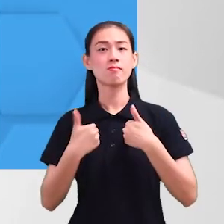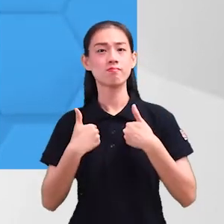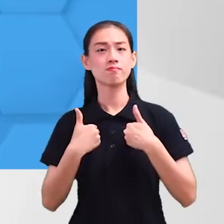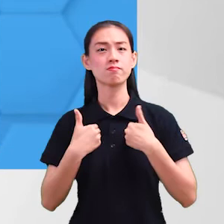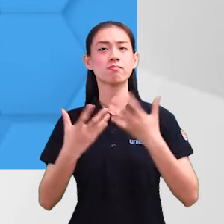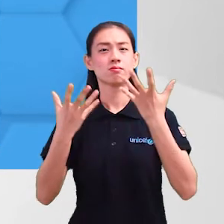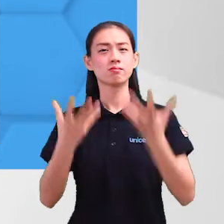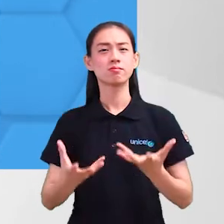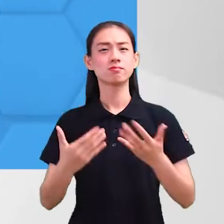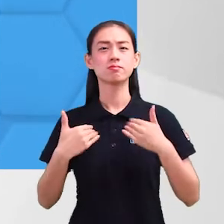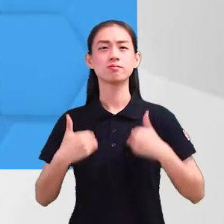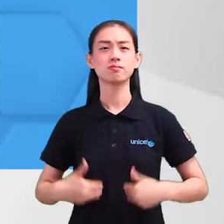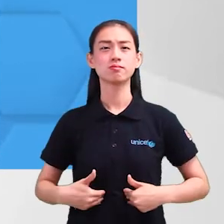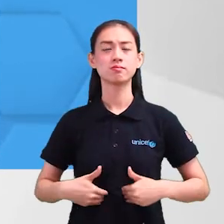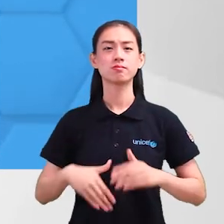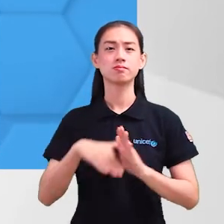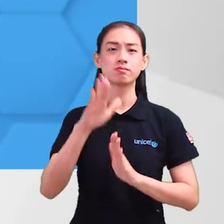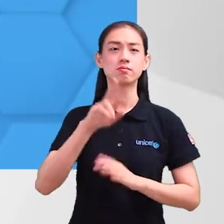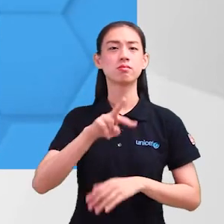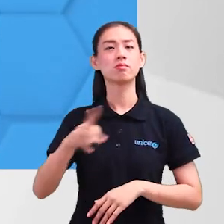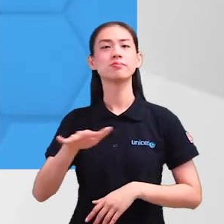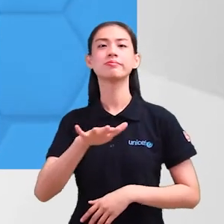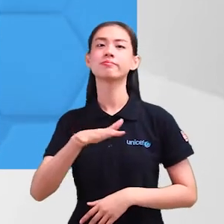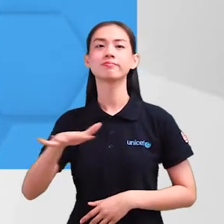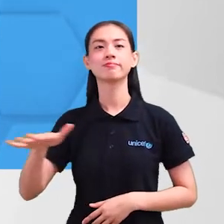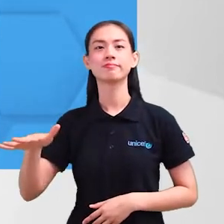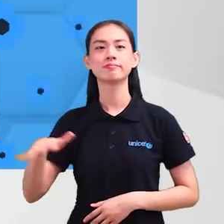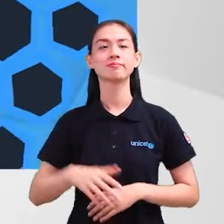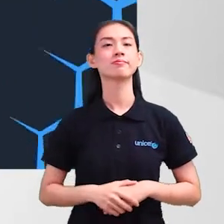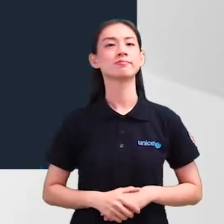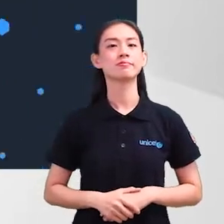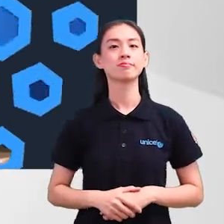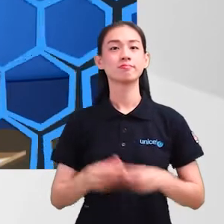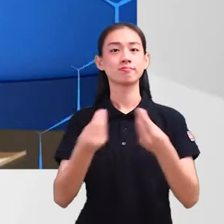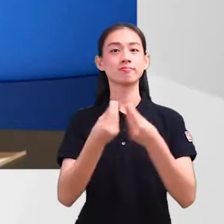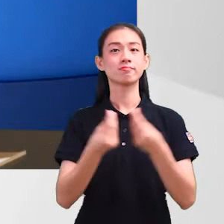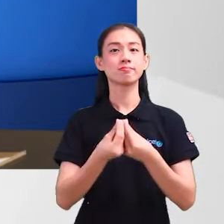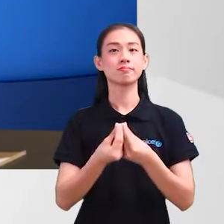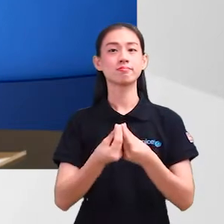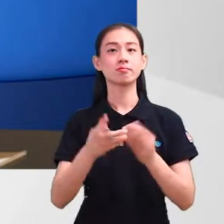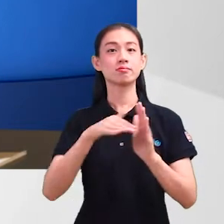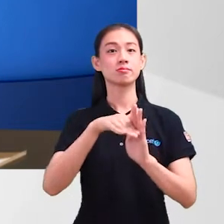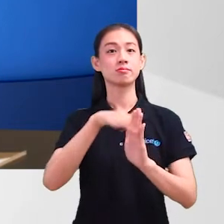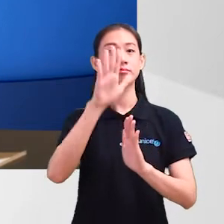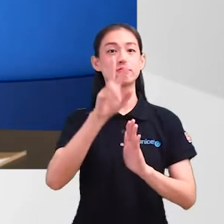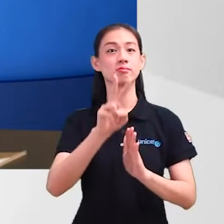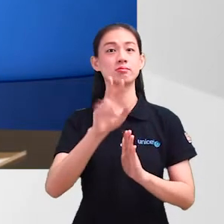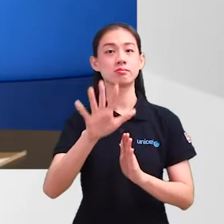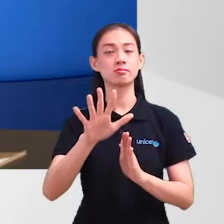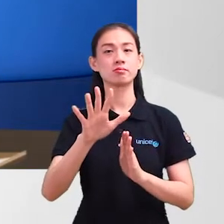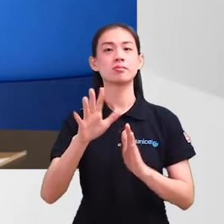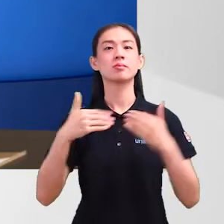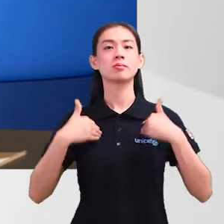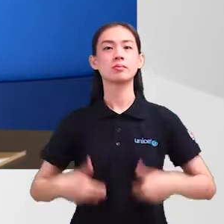mempunyai berat badan yang berlebihan atau berat badan yang ideal Nilai BMI seseorang yang melebihi 25